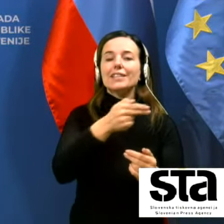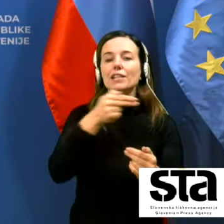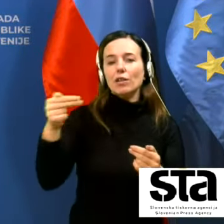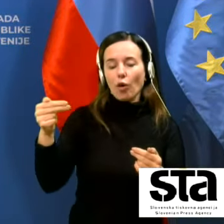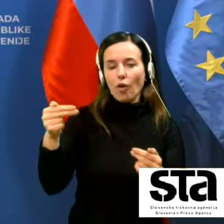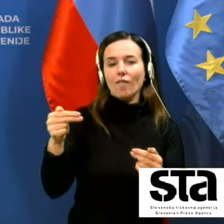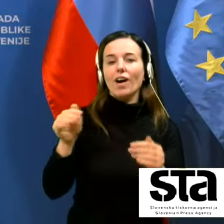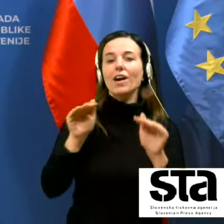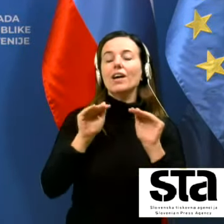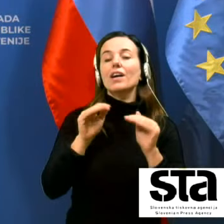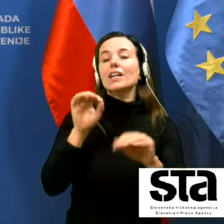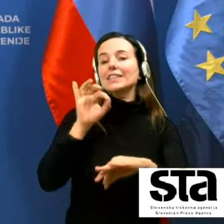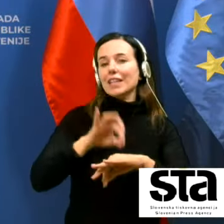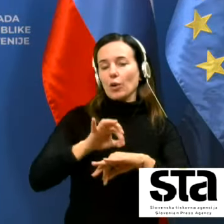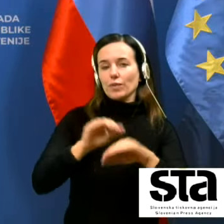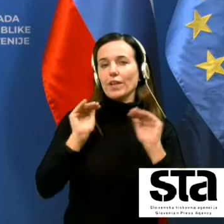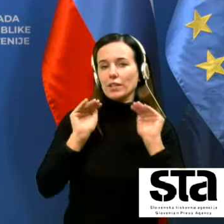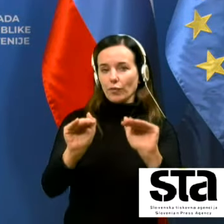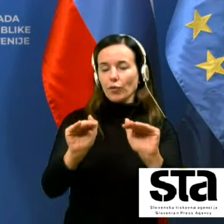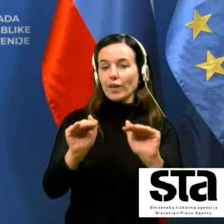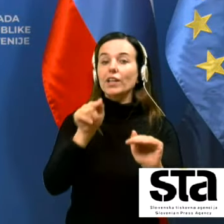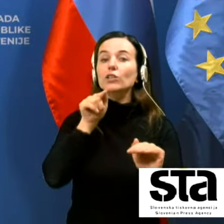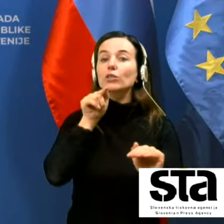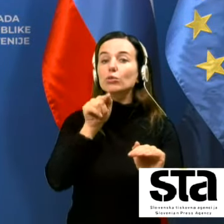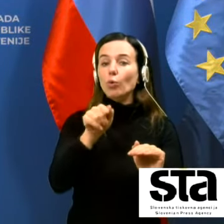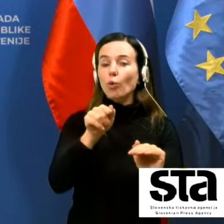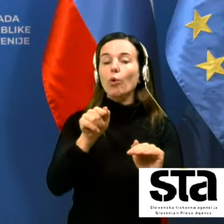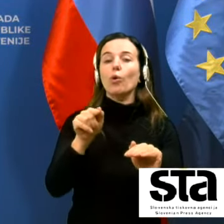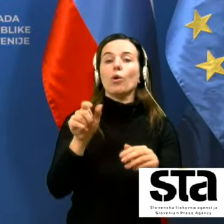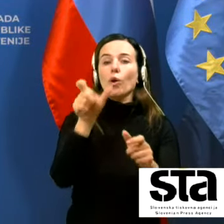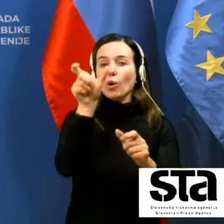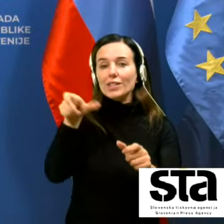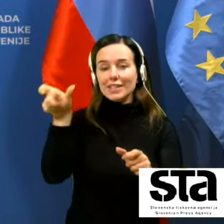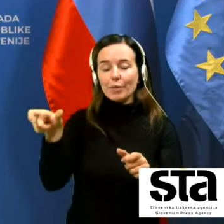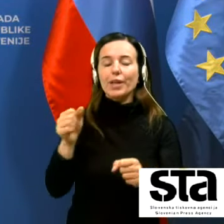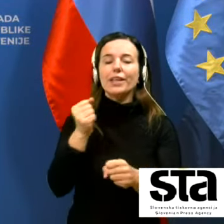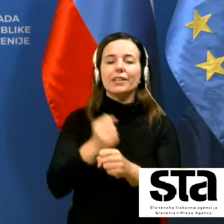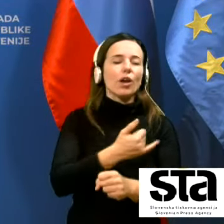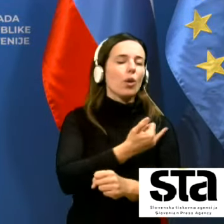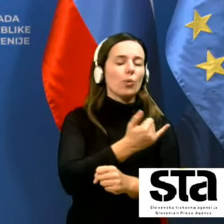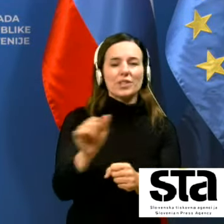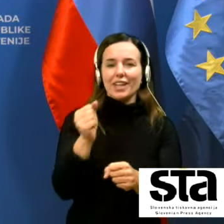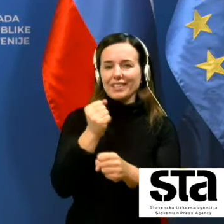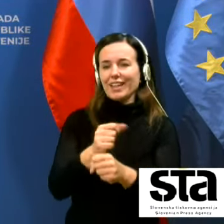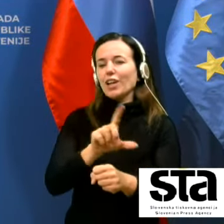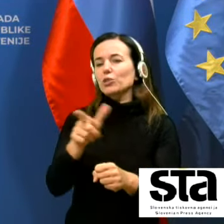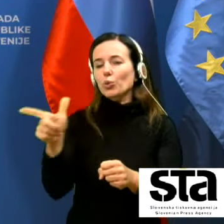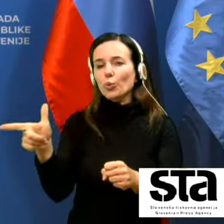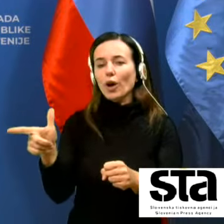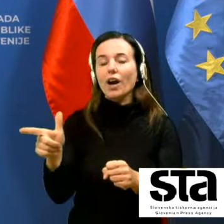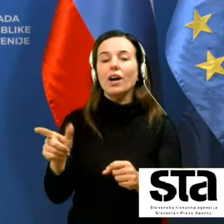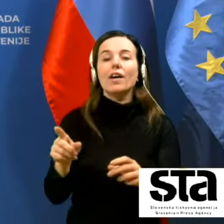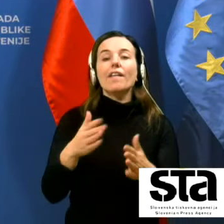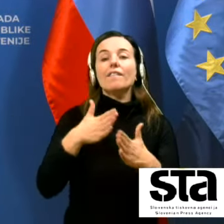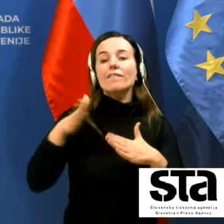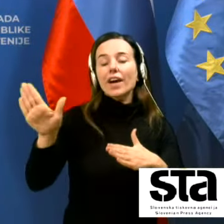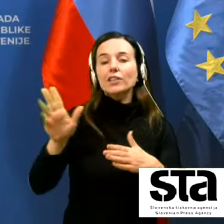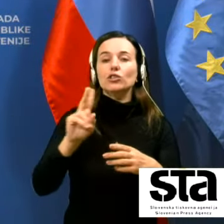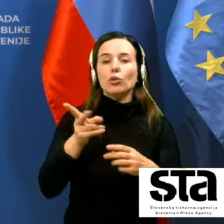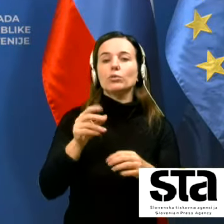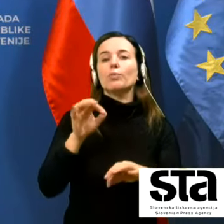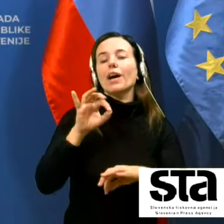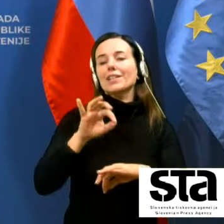zdravstvenega zavarovanja s tem da je to osebje seveda upravljala vsa druga dela v večji meri kot pa samo